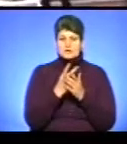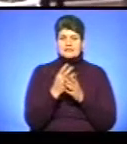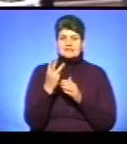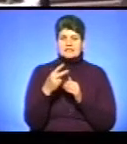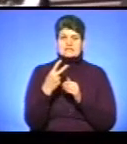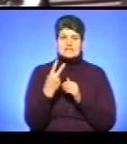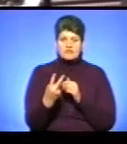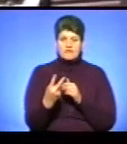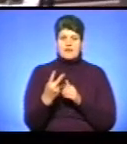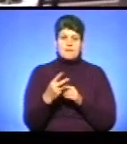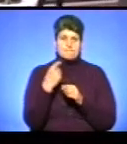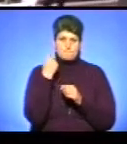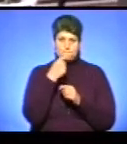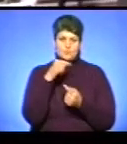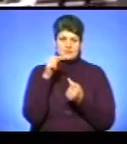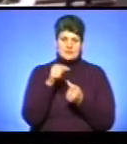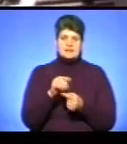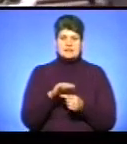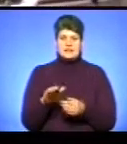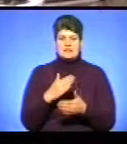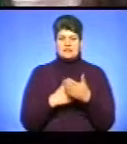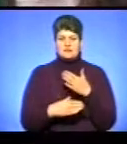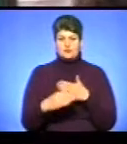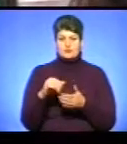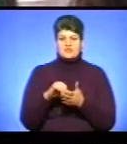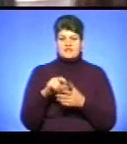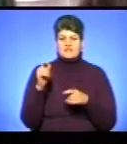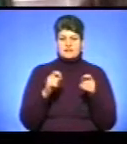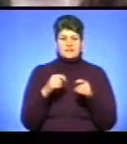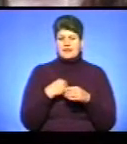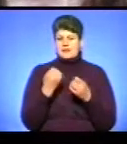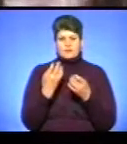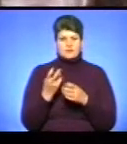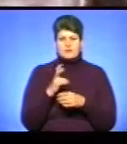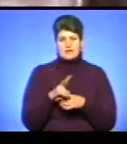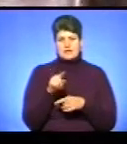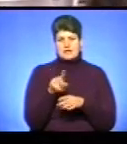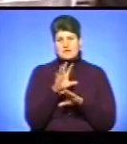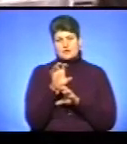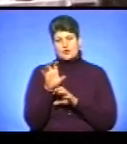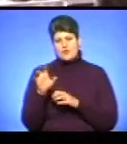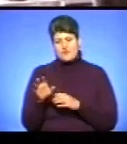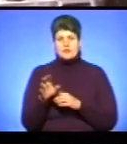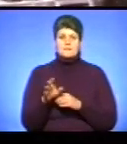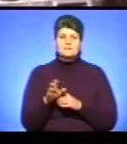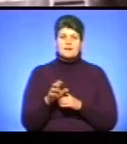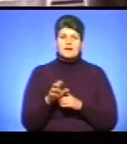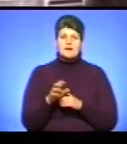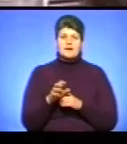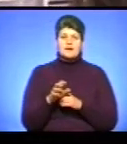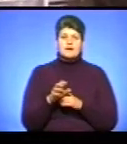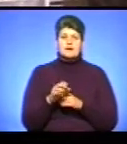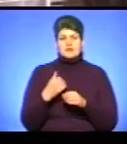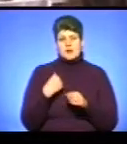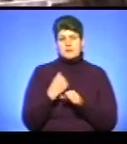портрети дітей з інвалідністю учасників фестивалю. Я не просто приходила і їх втрахувала, а саме я